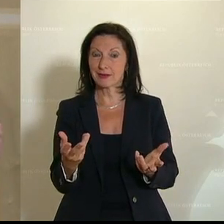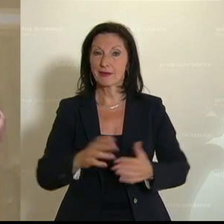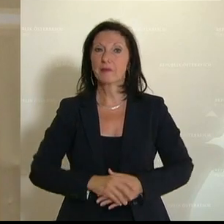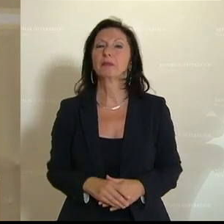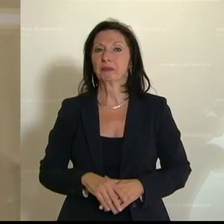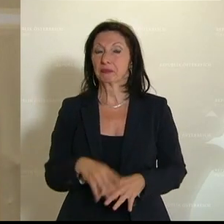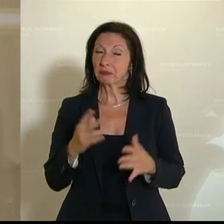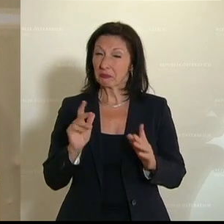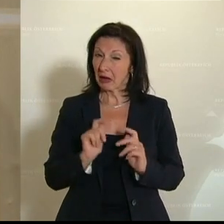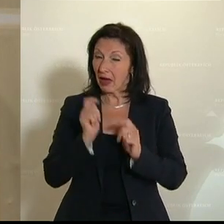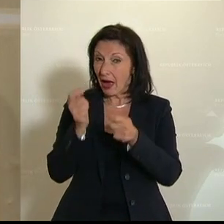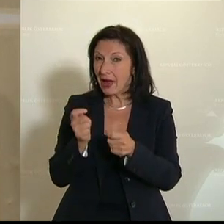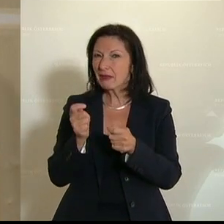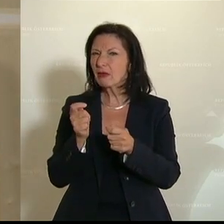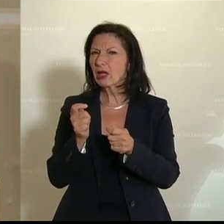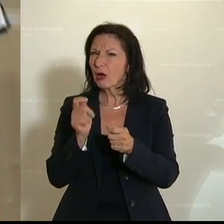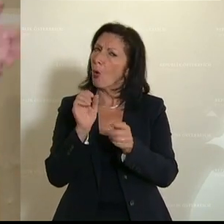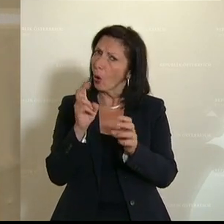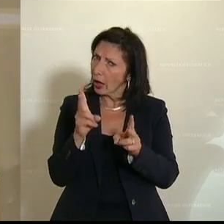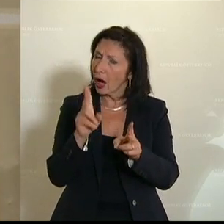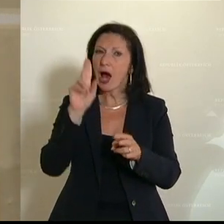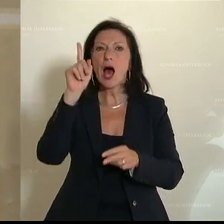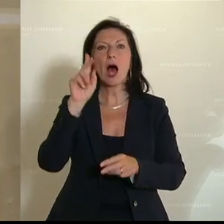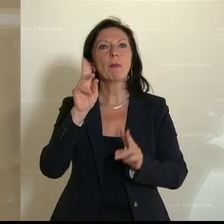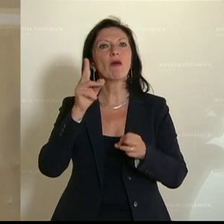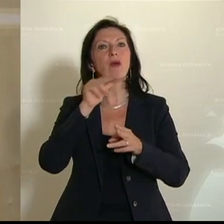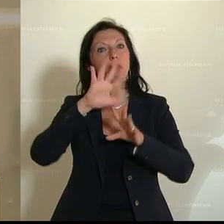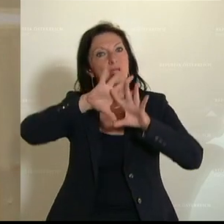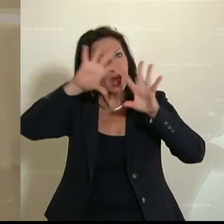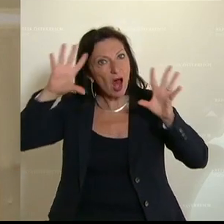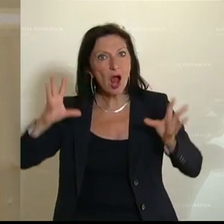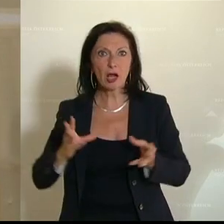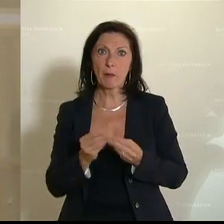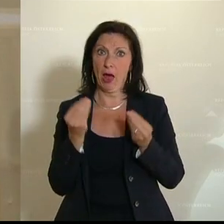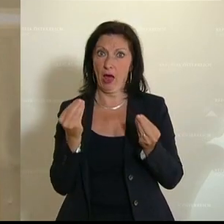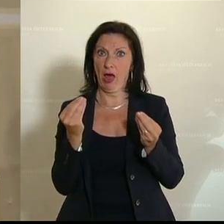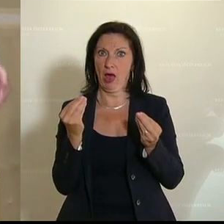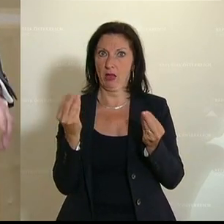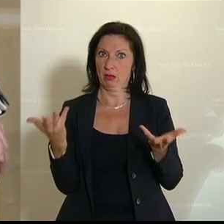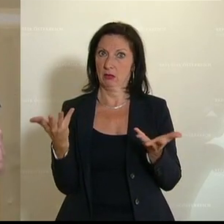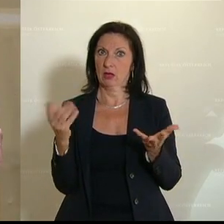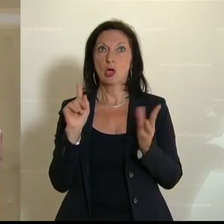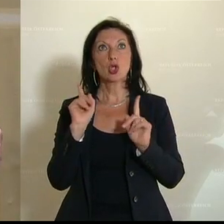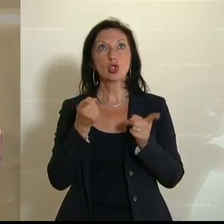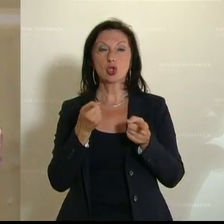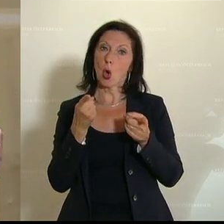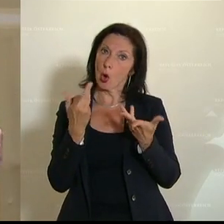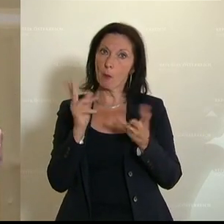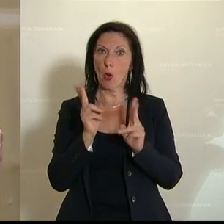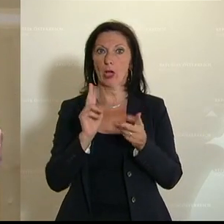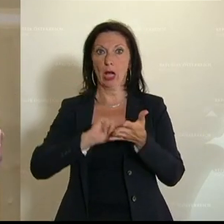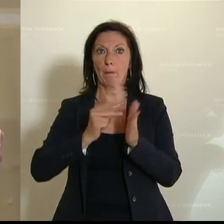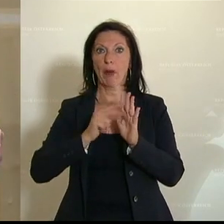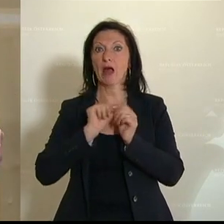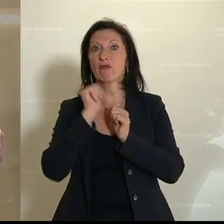man schon einen Antrag macht, warum dann nicht einen allumfassenden, wenn es um Planungssicherheit geht, und warum nur hier einen sehr eingeschränkten Antrag, wie Sie das